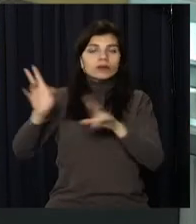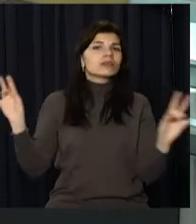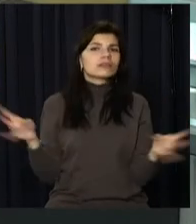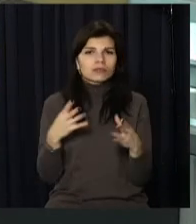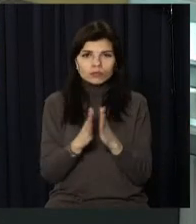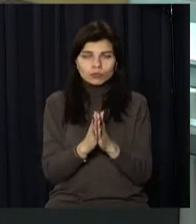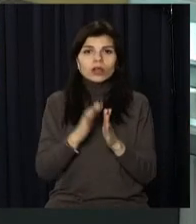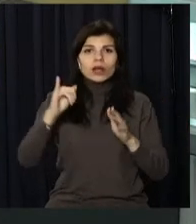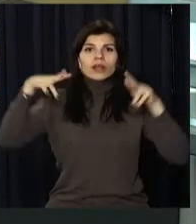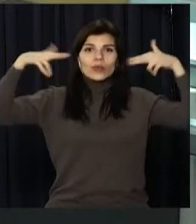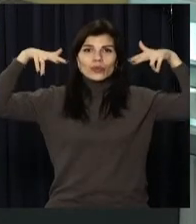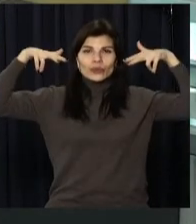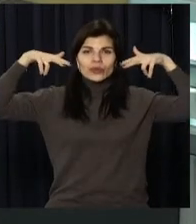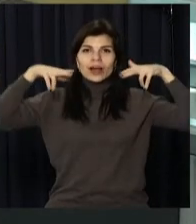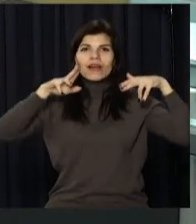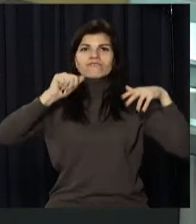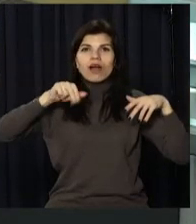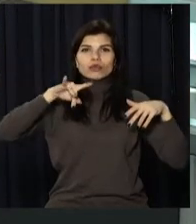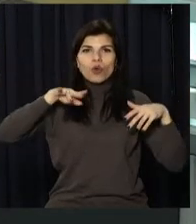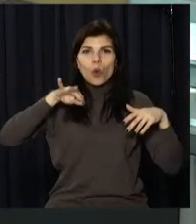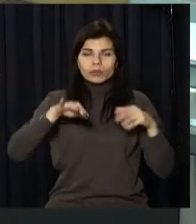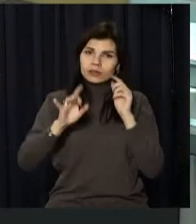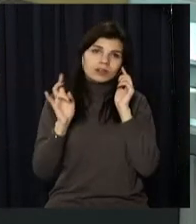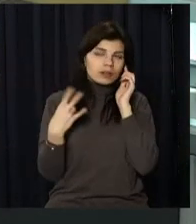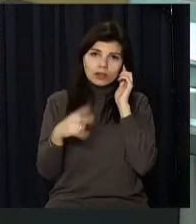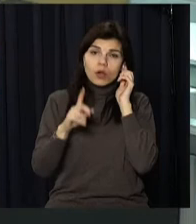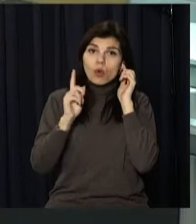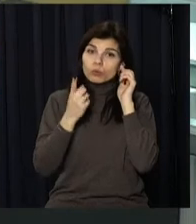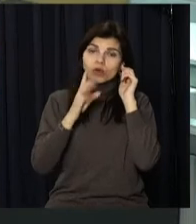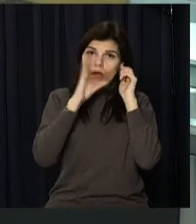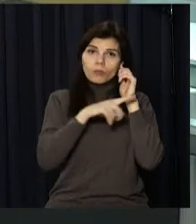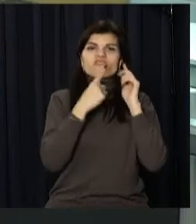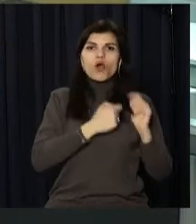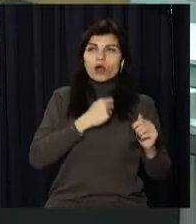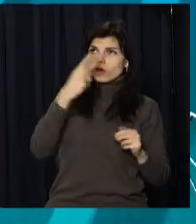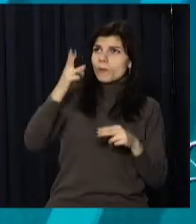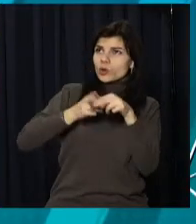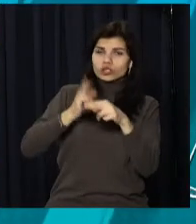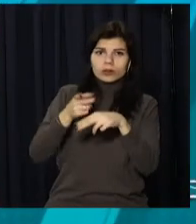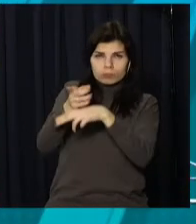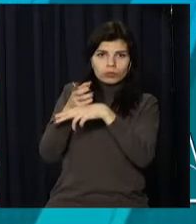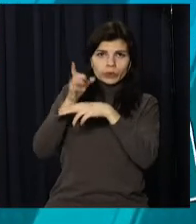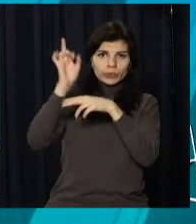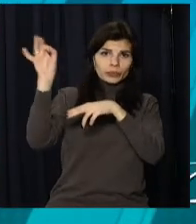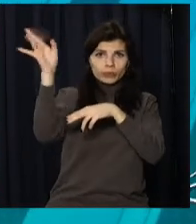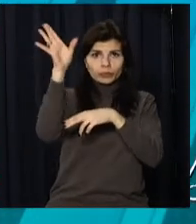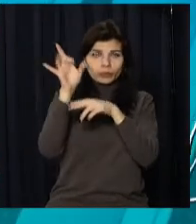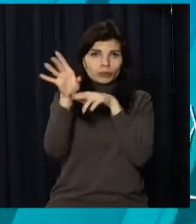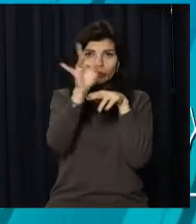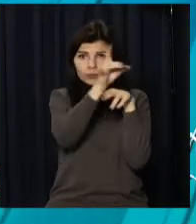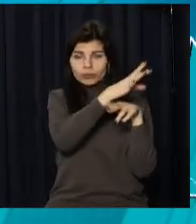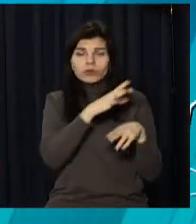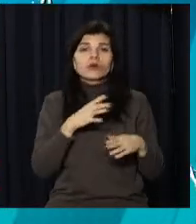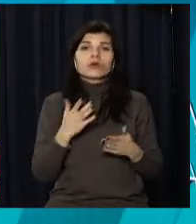запускали квадрокоптери, дрони, оскільки до них буде застосовано військову техніку. Просимо інформувати правоохоронців у